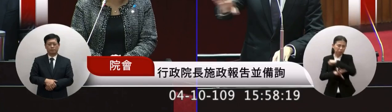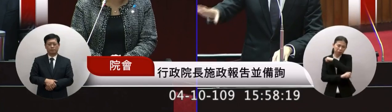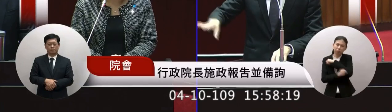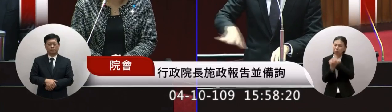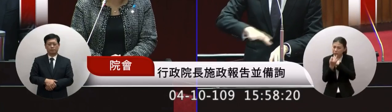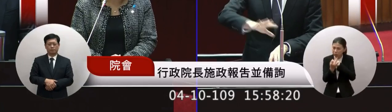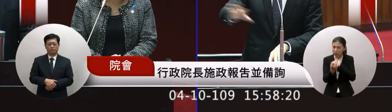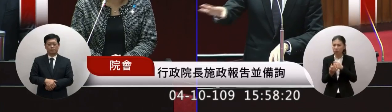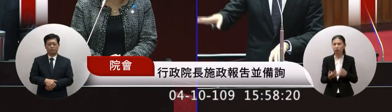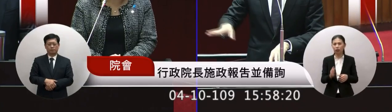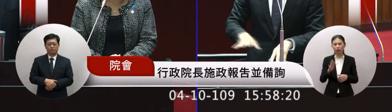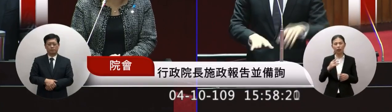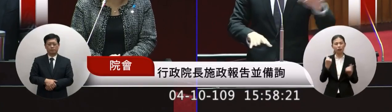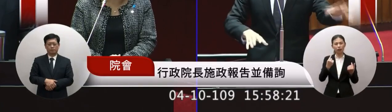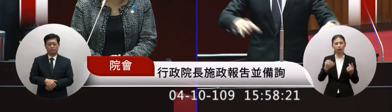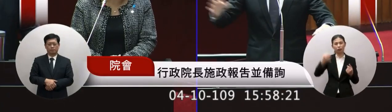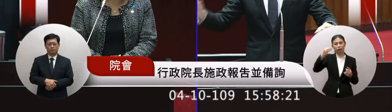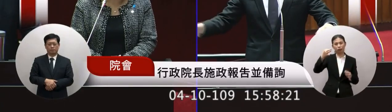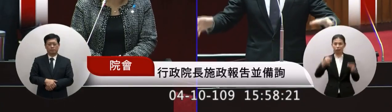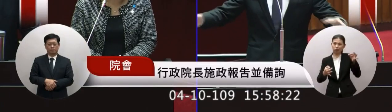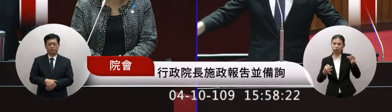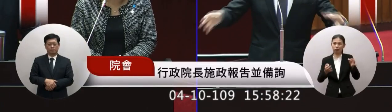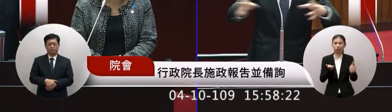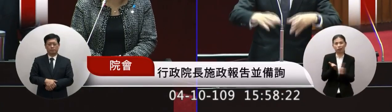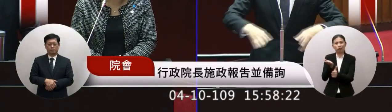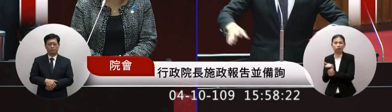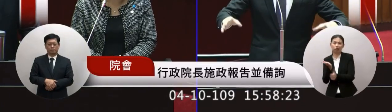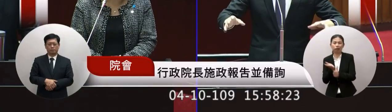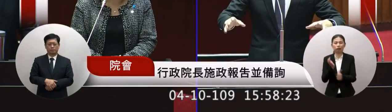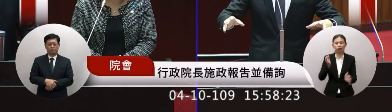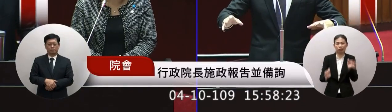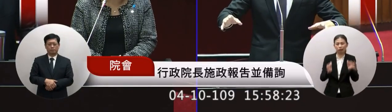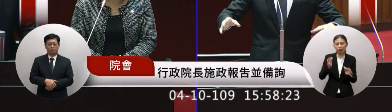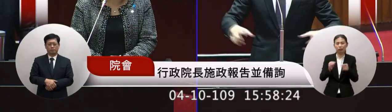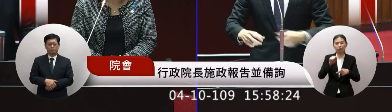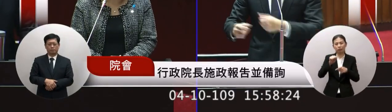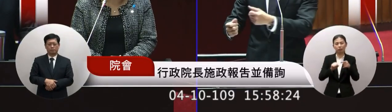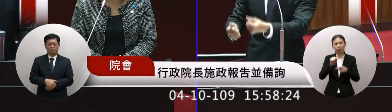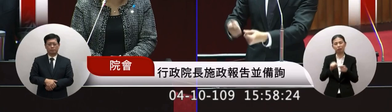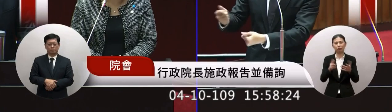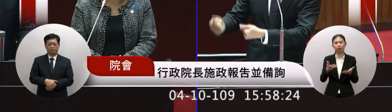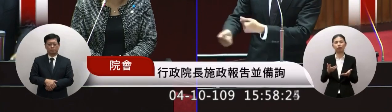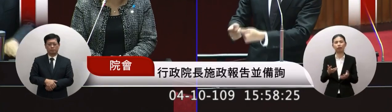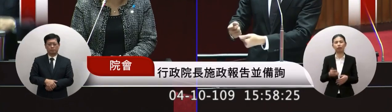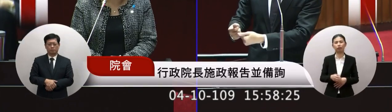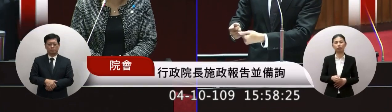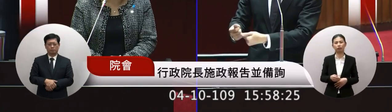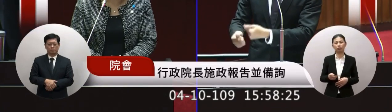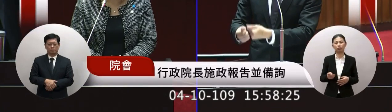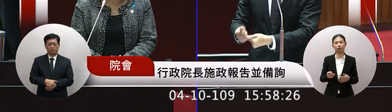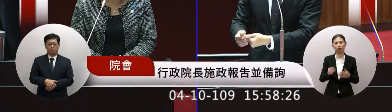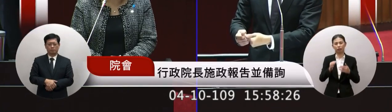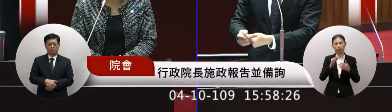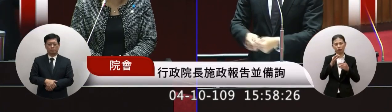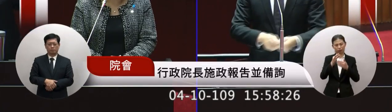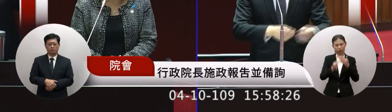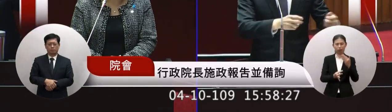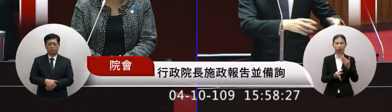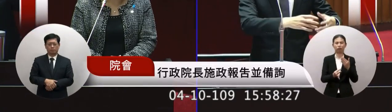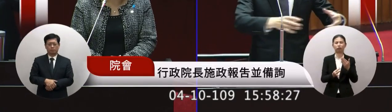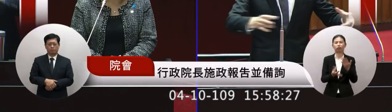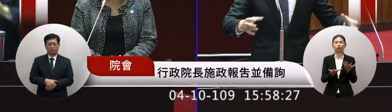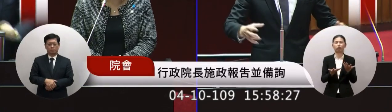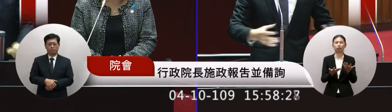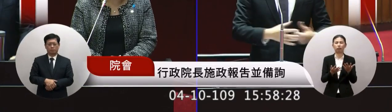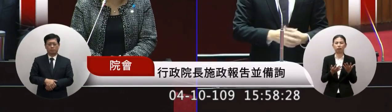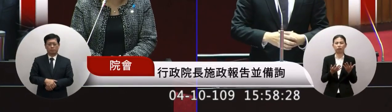常常都變成在劃鎖你我大家找一個平均的所持一些標準不一定不一定